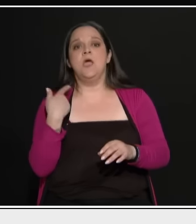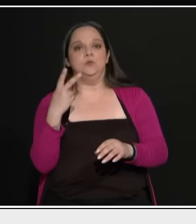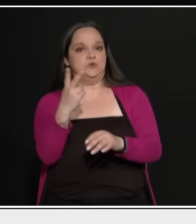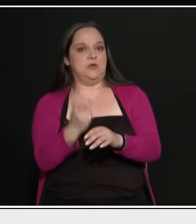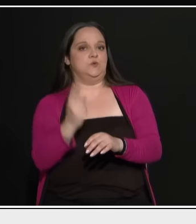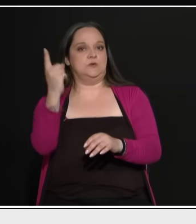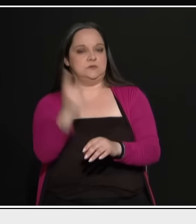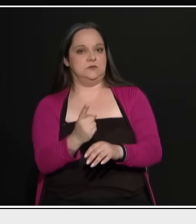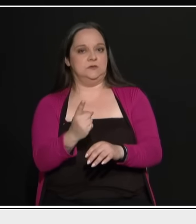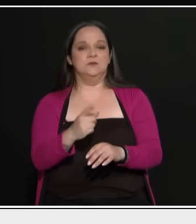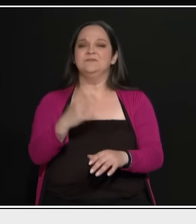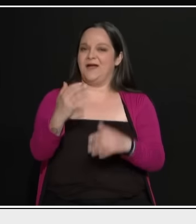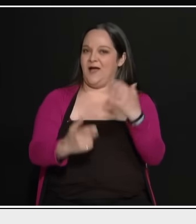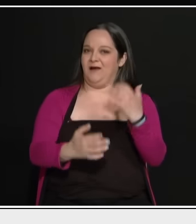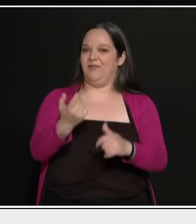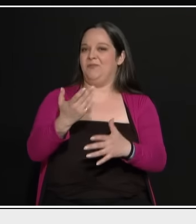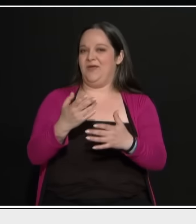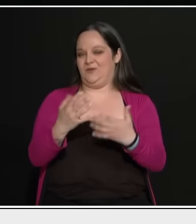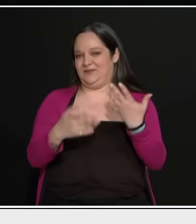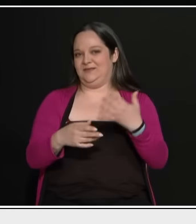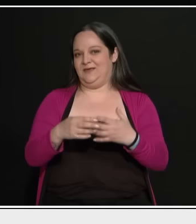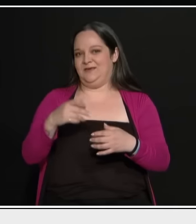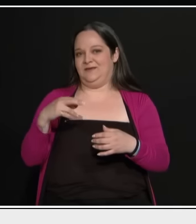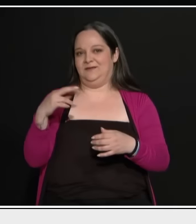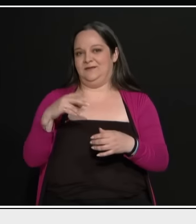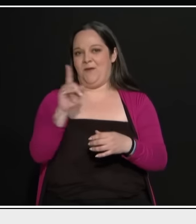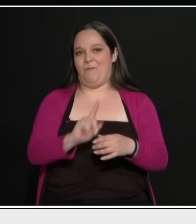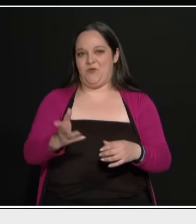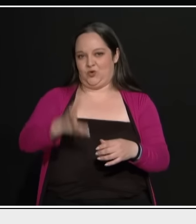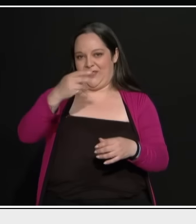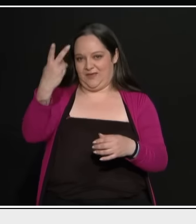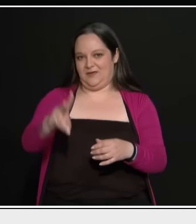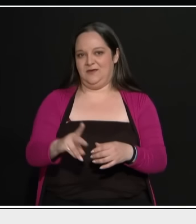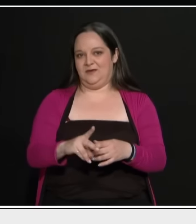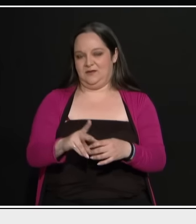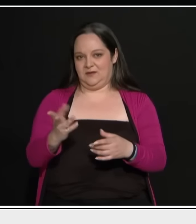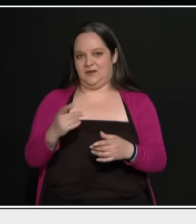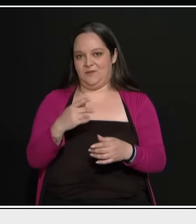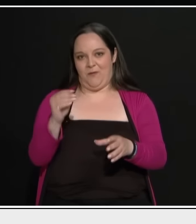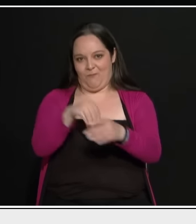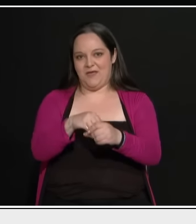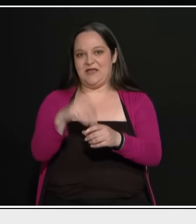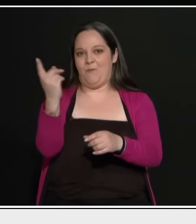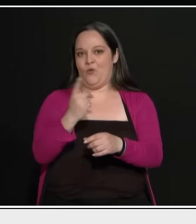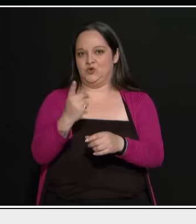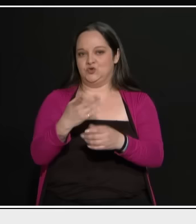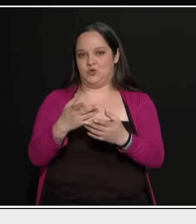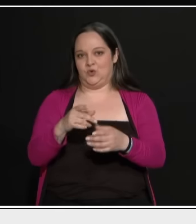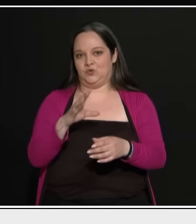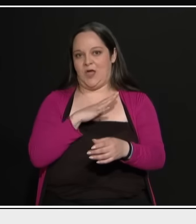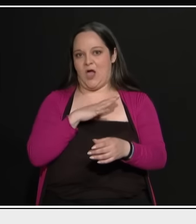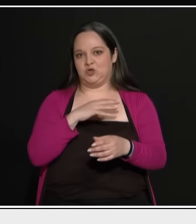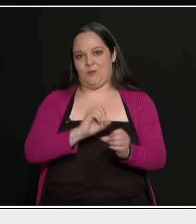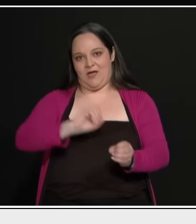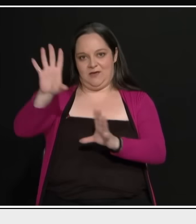% μείωση της ανεργίας. Μητσοτακέικου. Βάζει και αυτούς που φύγαν στο εξωτερικό, πάταξη της ανεργίας. Δεν έχει μειωθεί, λέτε,